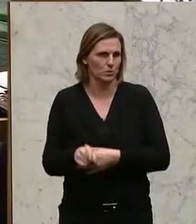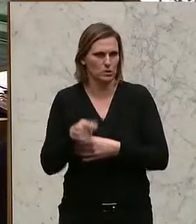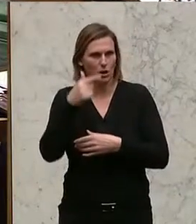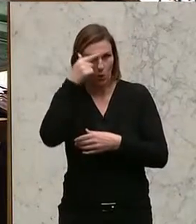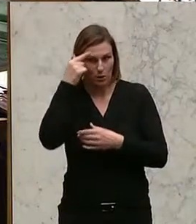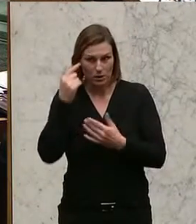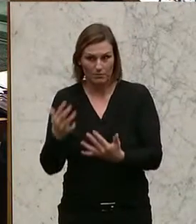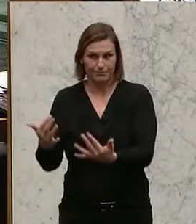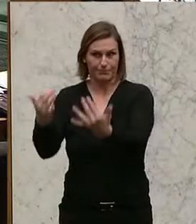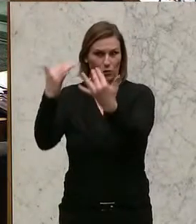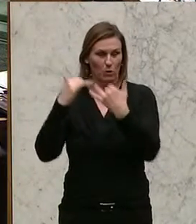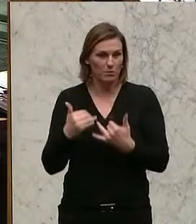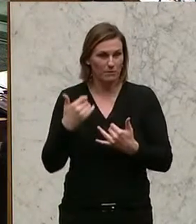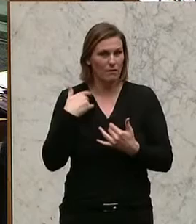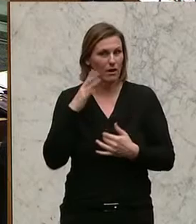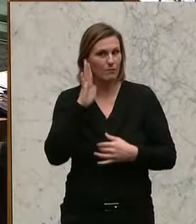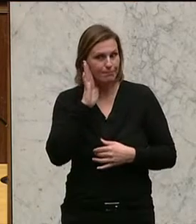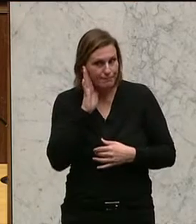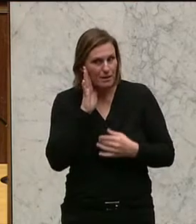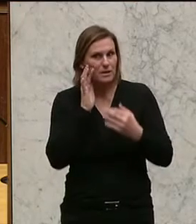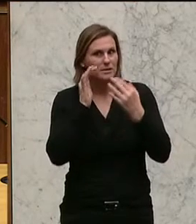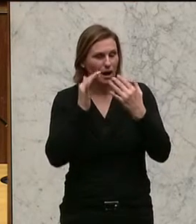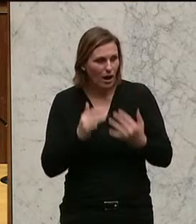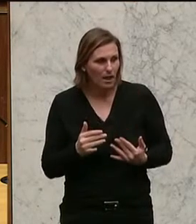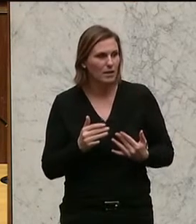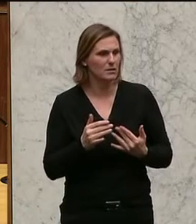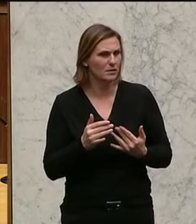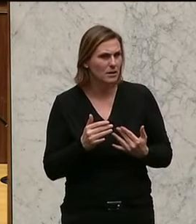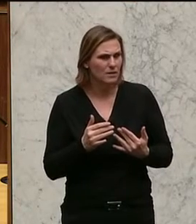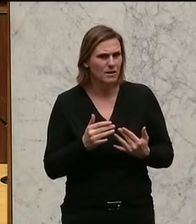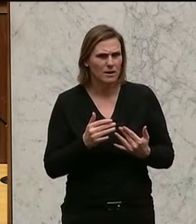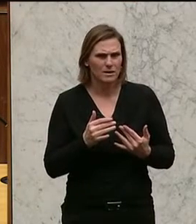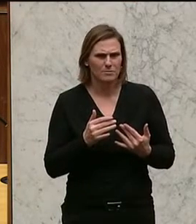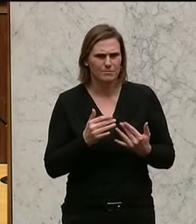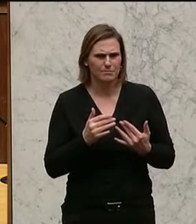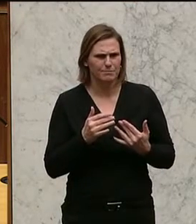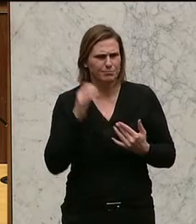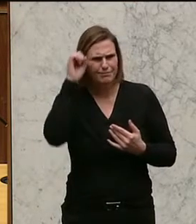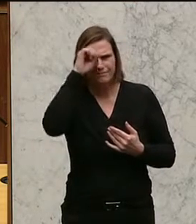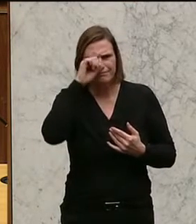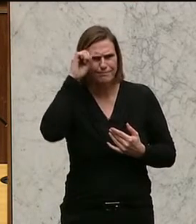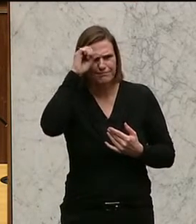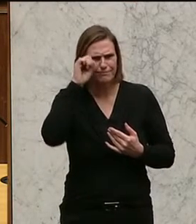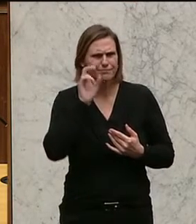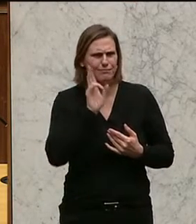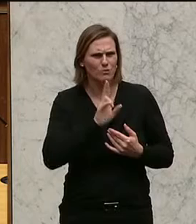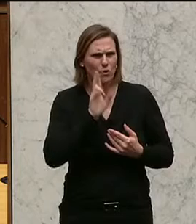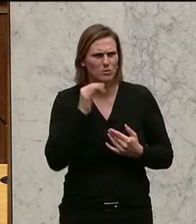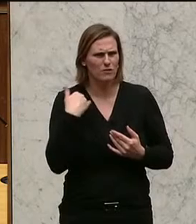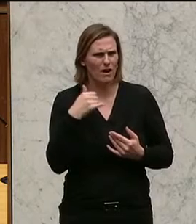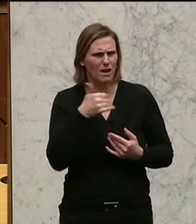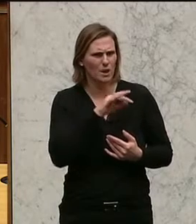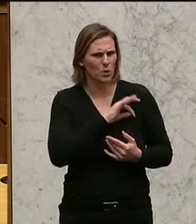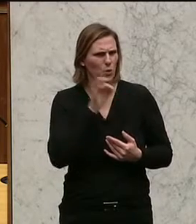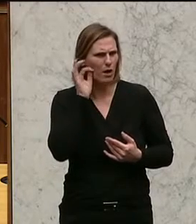einzahlen. Wir haben von Zahlen gehört, von Zahlen gehört, die absurd verzerrend dargestellt waren. Die eine Kollegin von der SPÖ hat uns zum